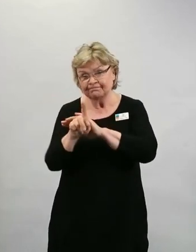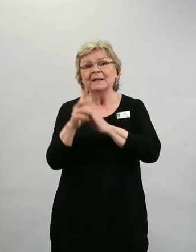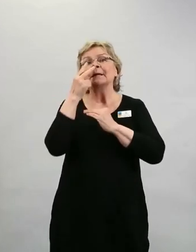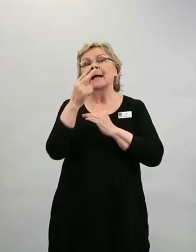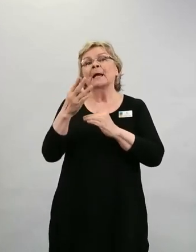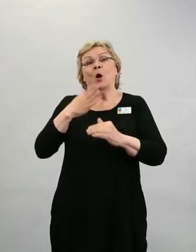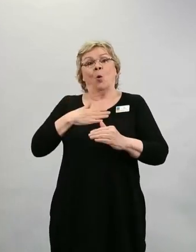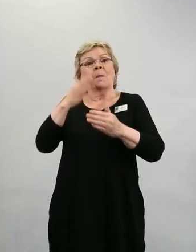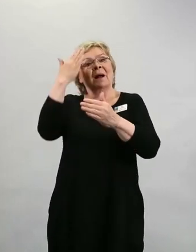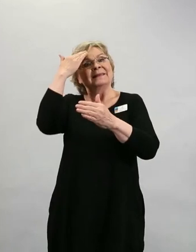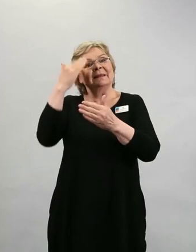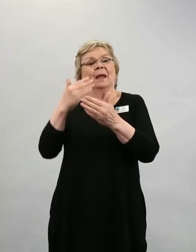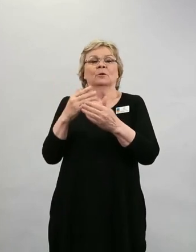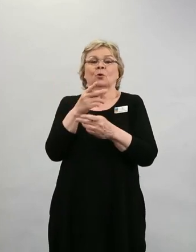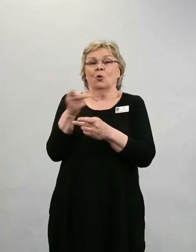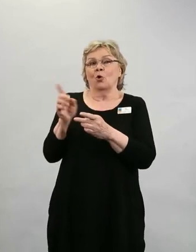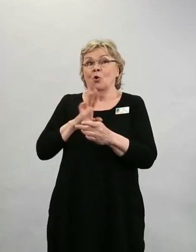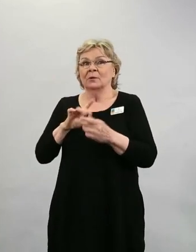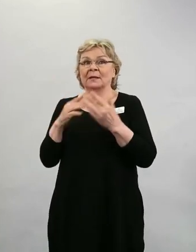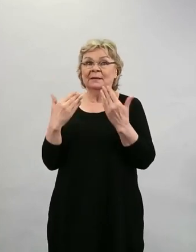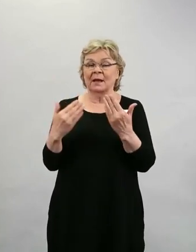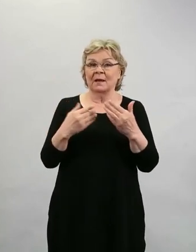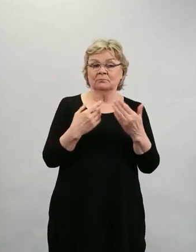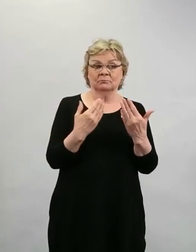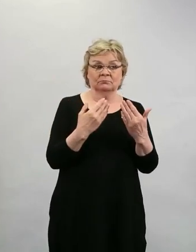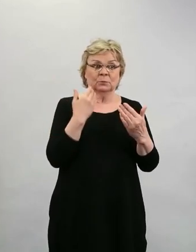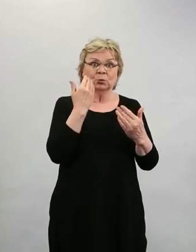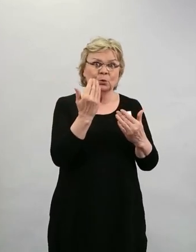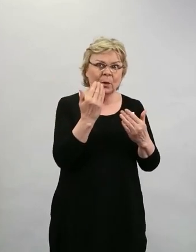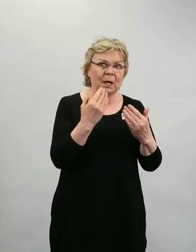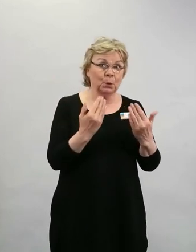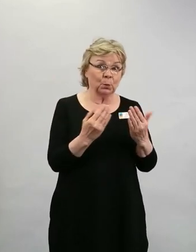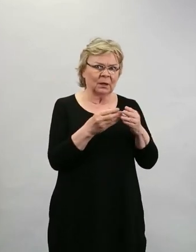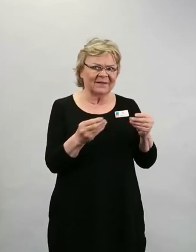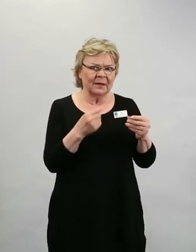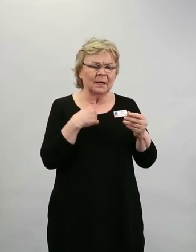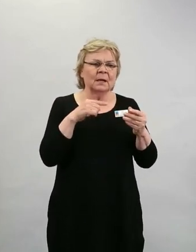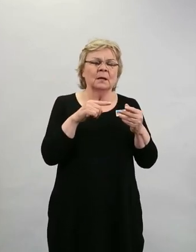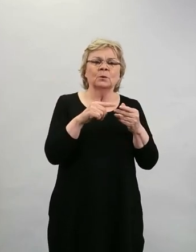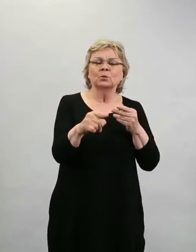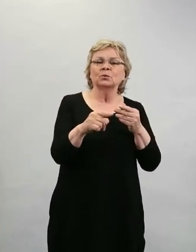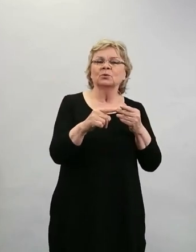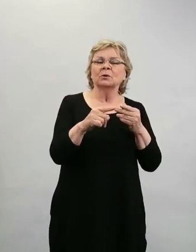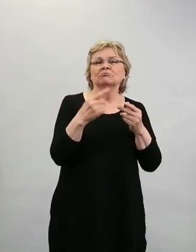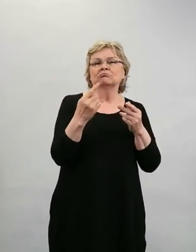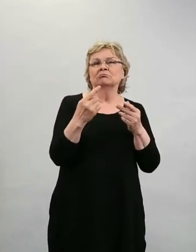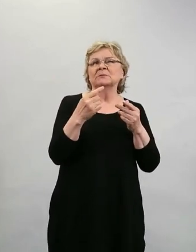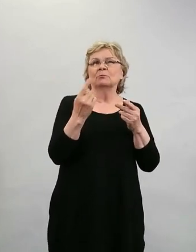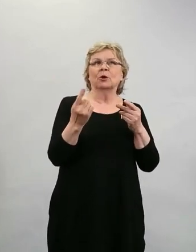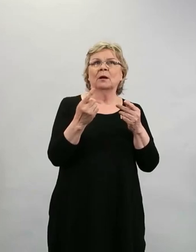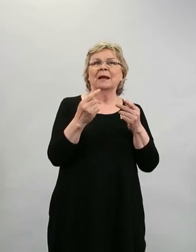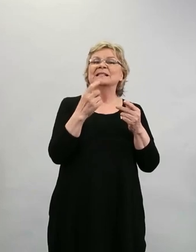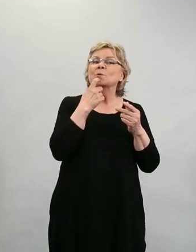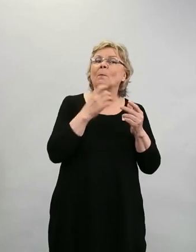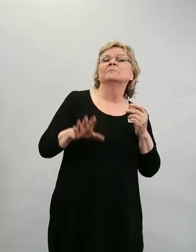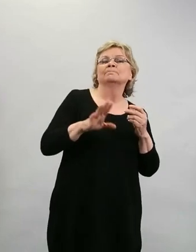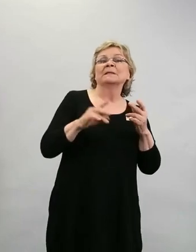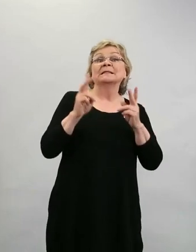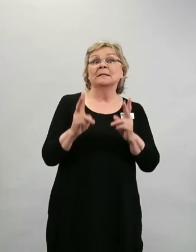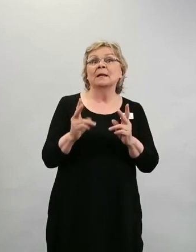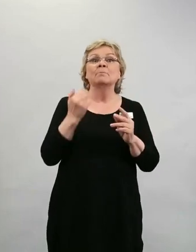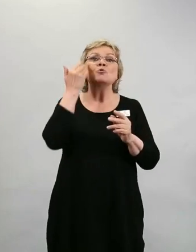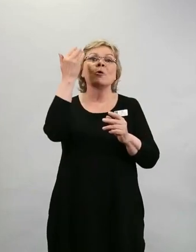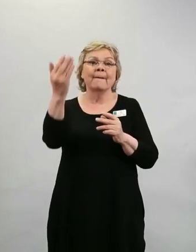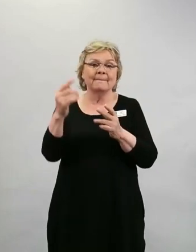kansallinen todistus, ja sitten heinäkuun aikana EU-tason yhteinen